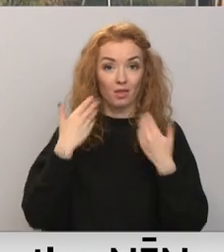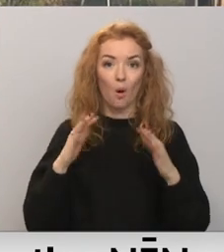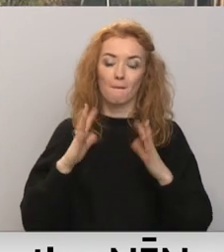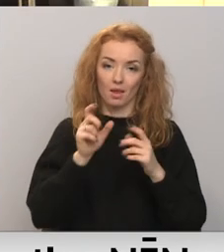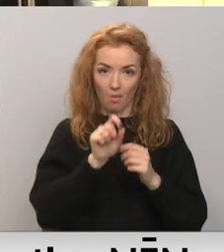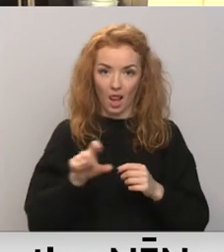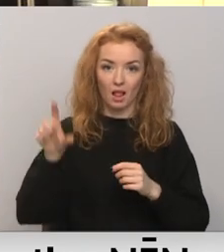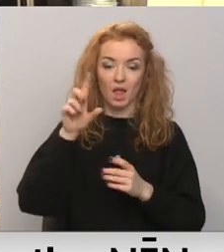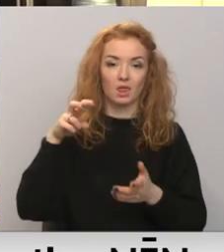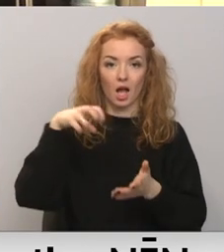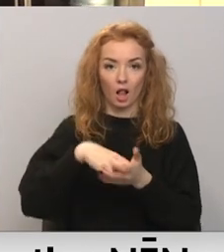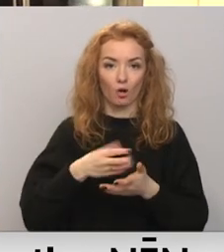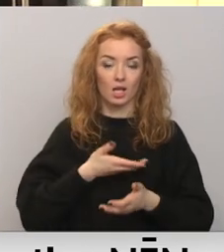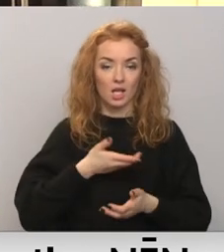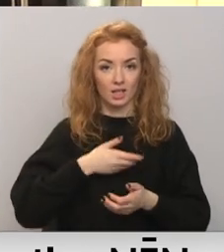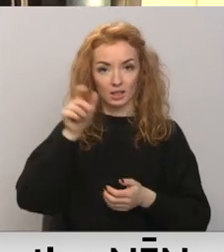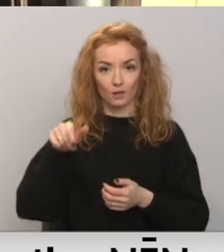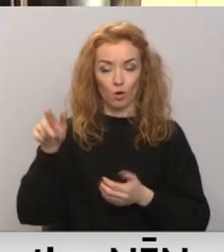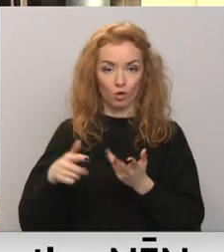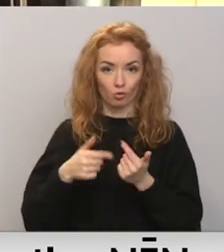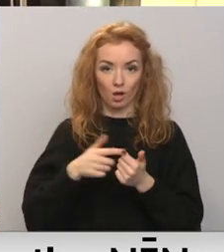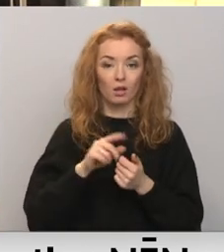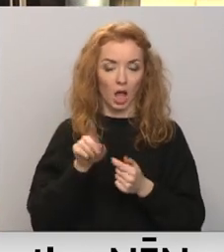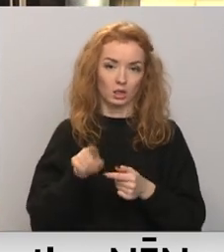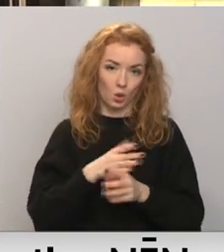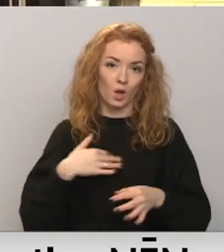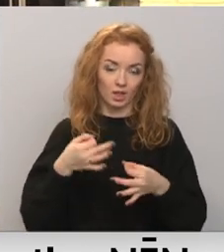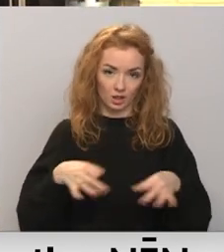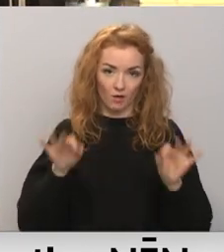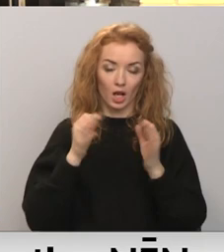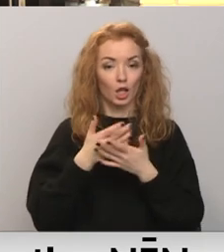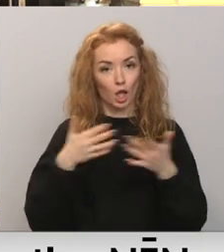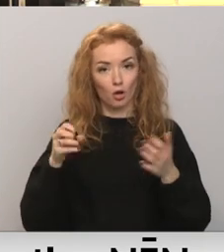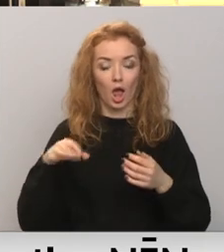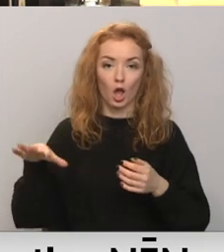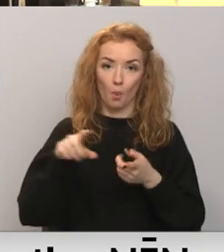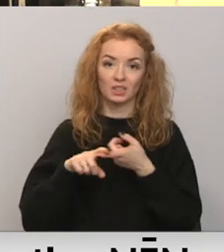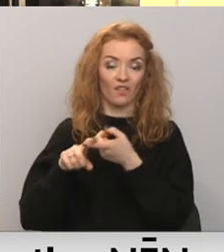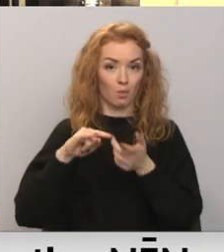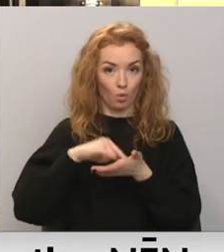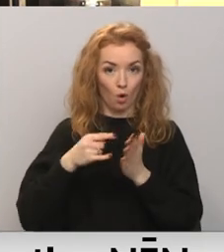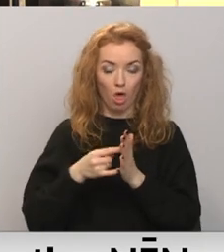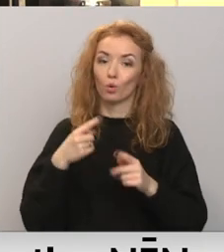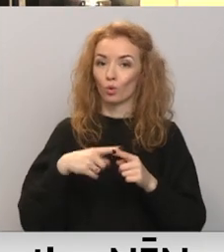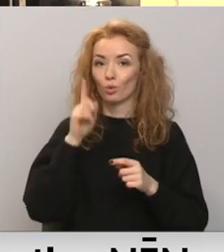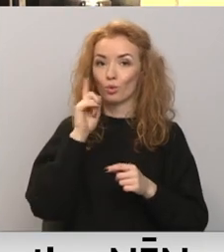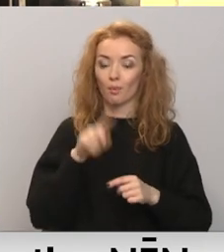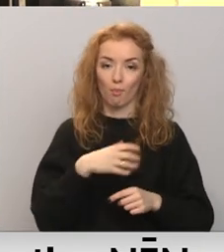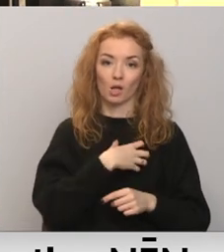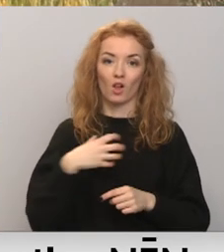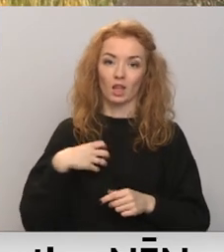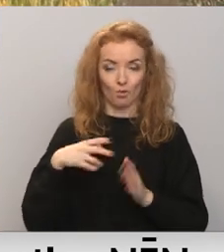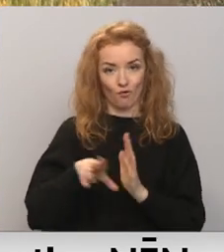palielinātos deklarēto iedzīvotāju skaits, kas nav mazsvarīgs dažādos Eiropas Savienības projektos un, protams, pašvaldību